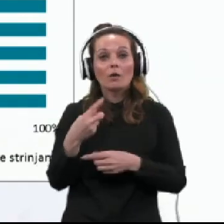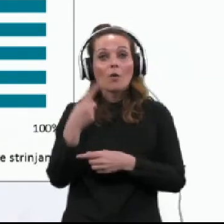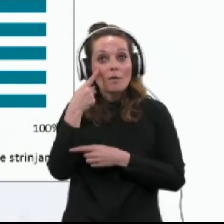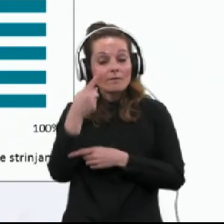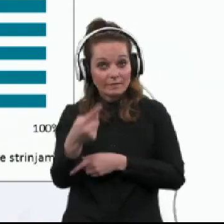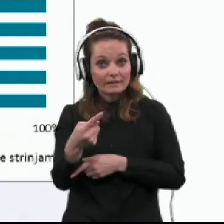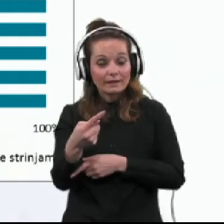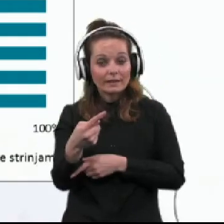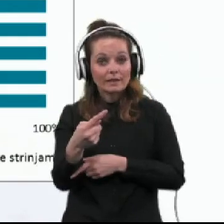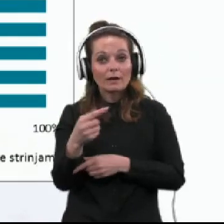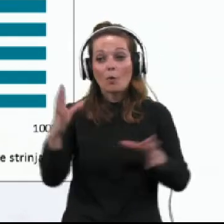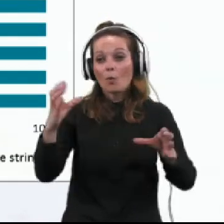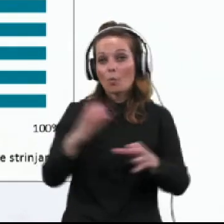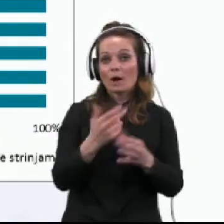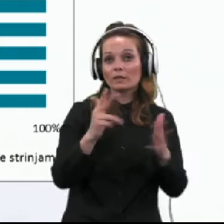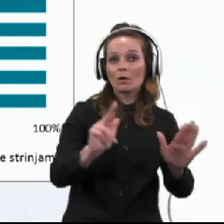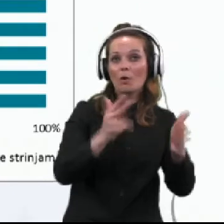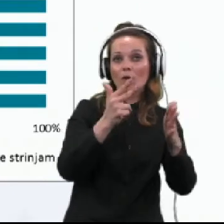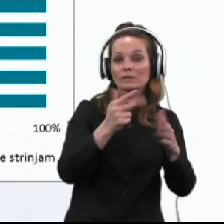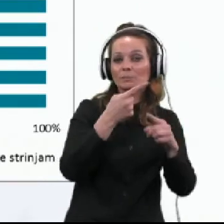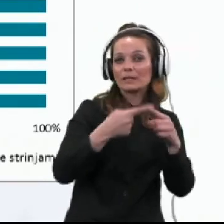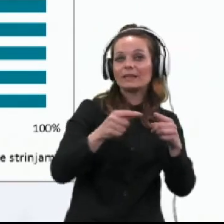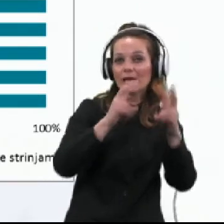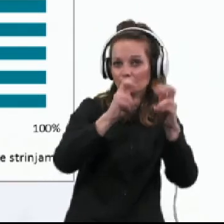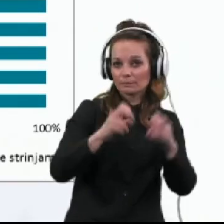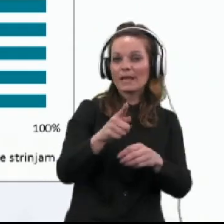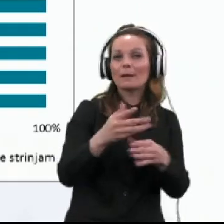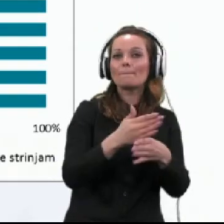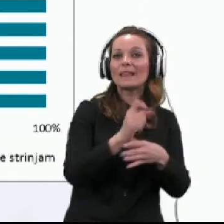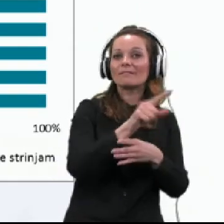osmem valu med 12. in 15. marcem,